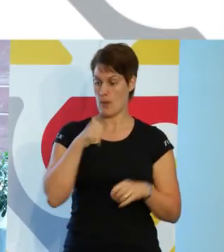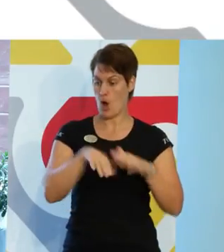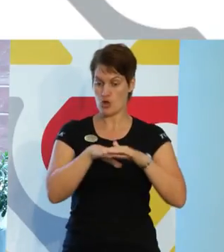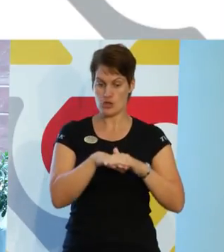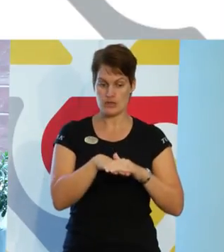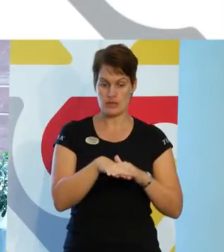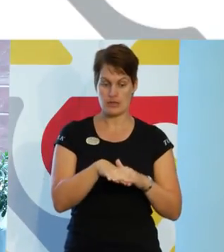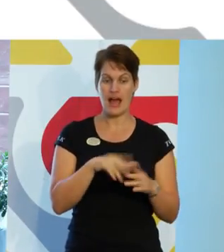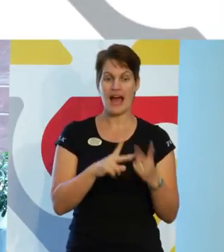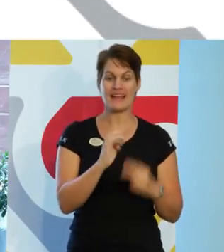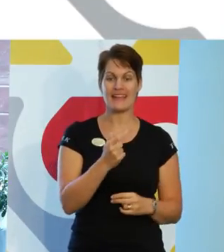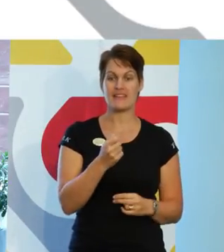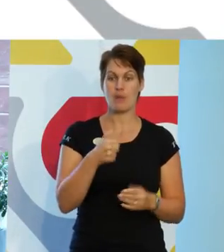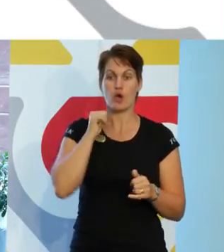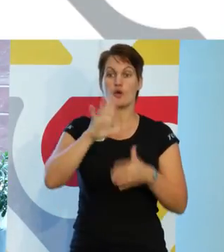etnisk bakgrunden.